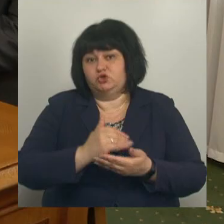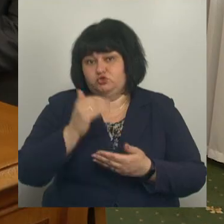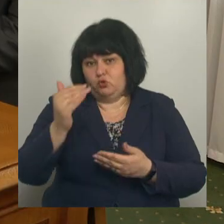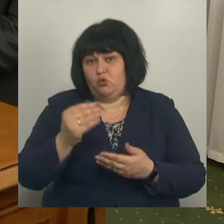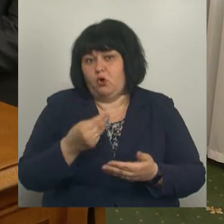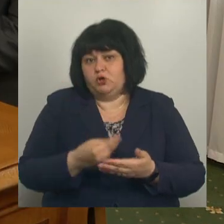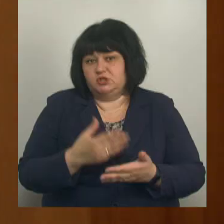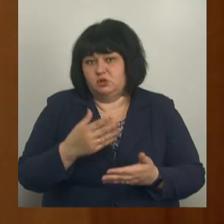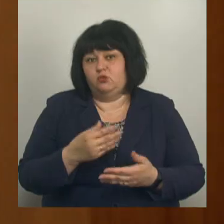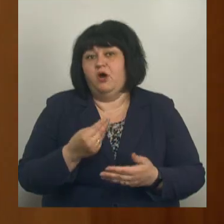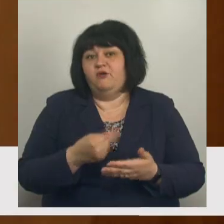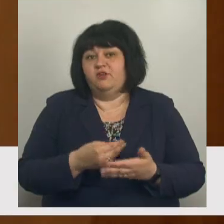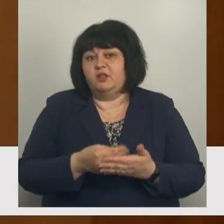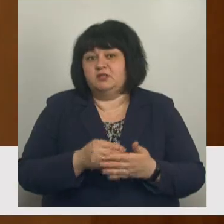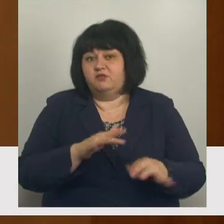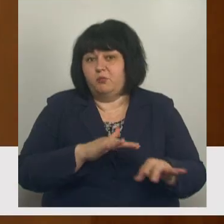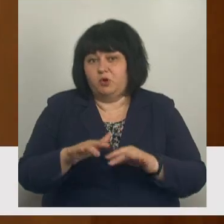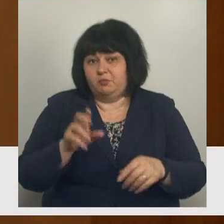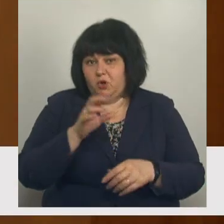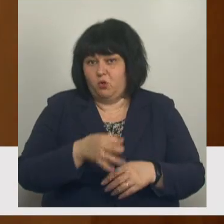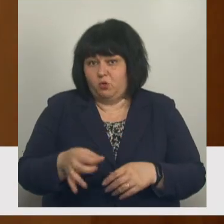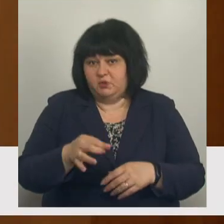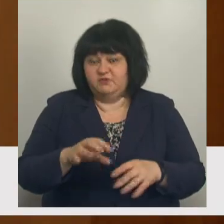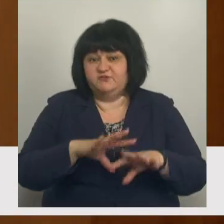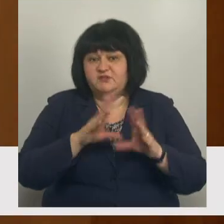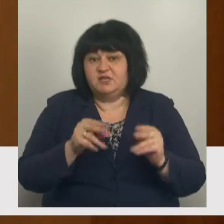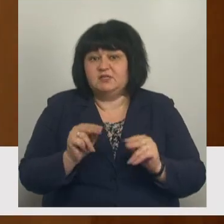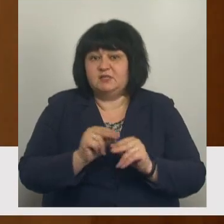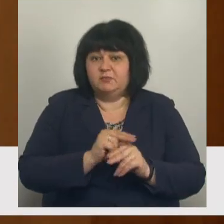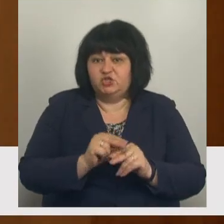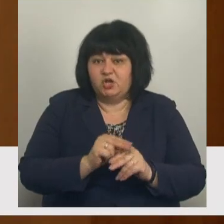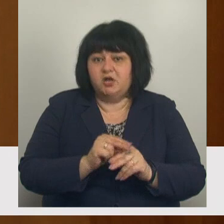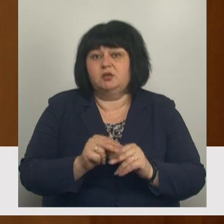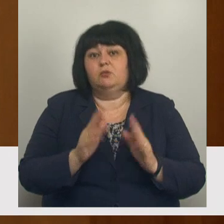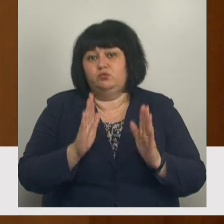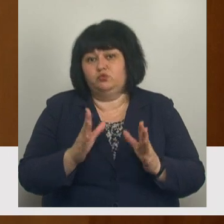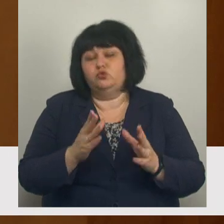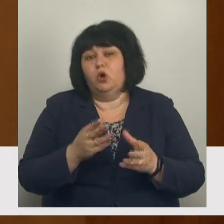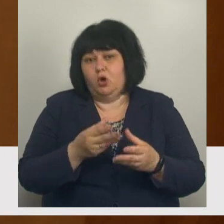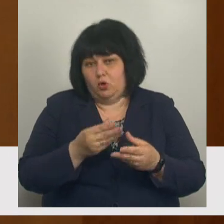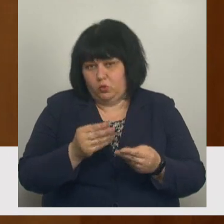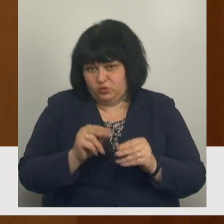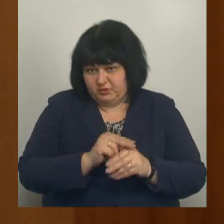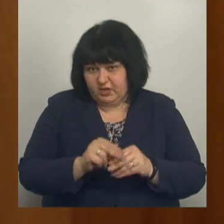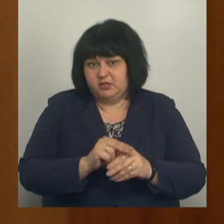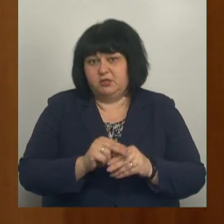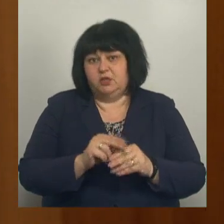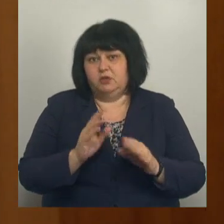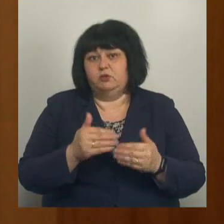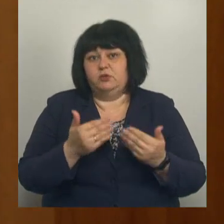Белгородской области. Все эти замечания, они, конечно, были устранены, но те предложения, которые мы